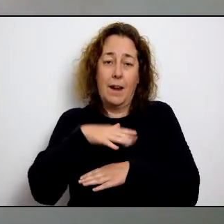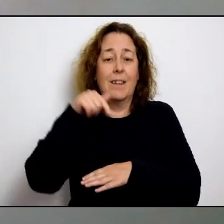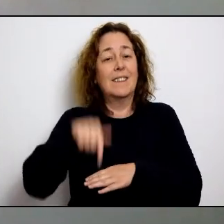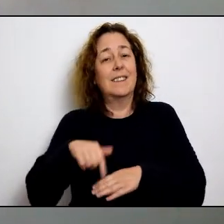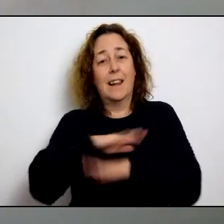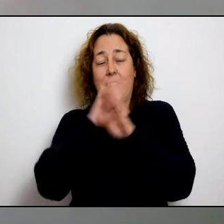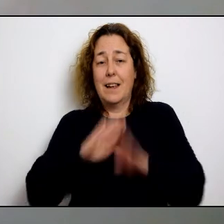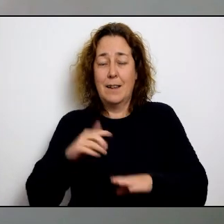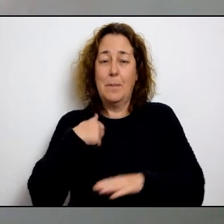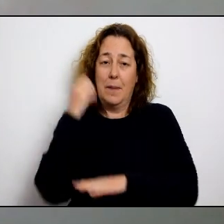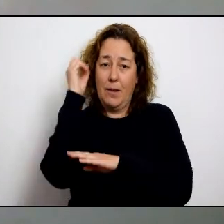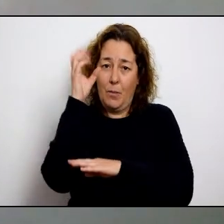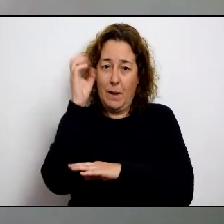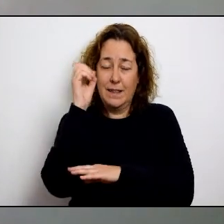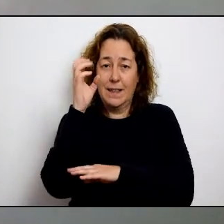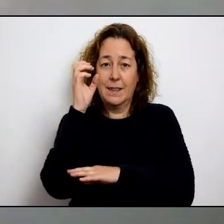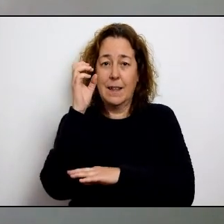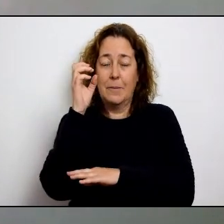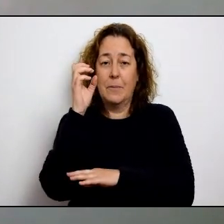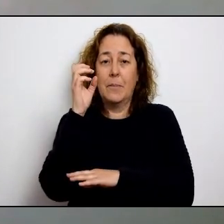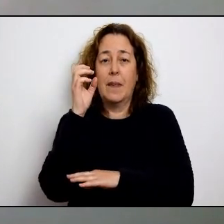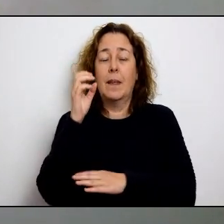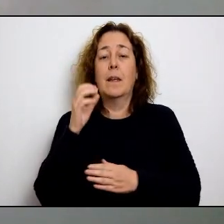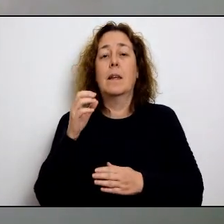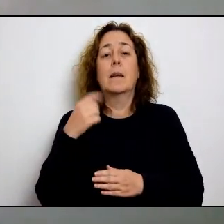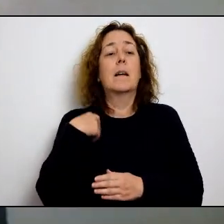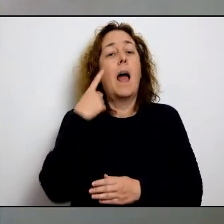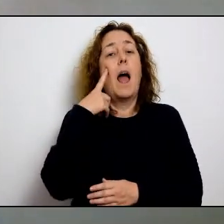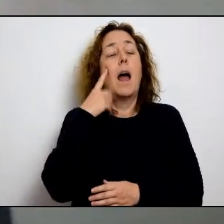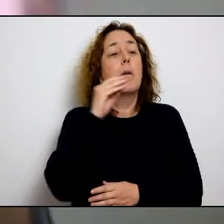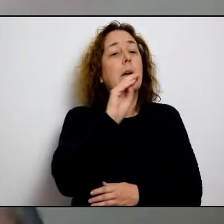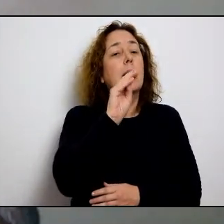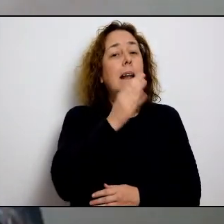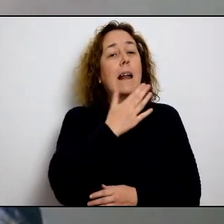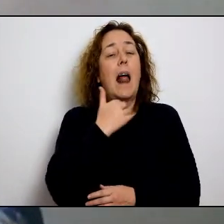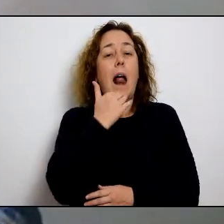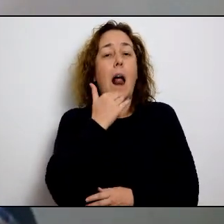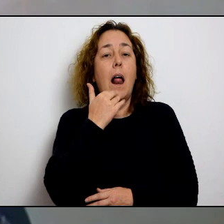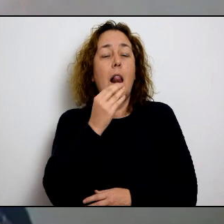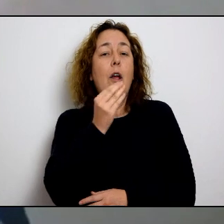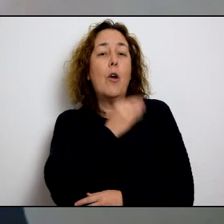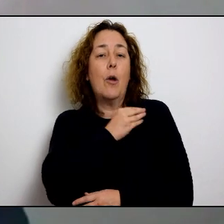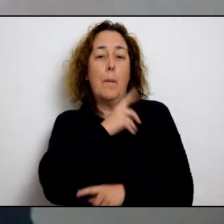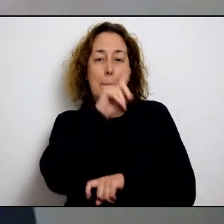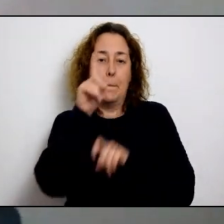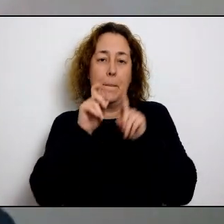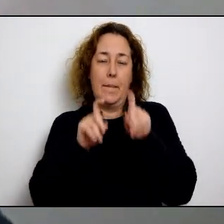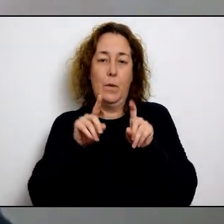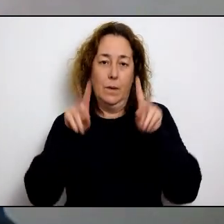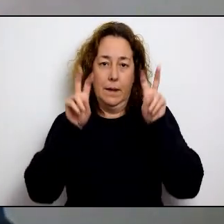ho puc fer extensiu a la mateixa posada a disposició en nom d'esnà s'ho govern valer amb això acabaria en principi la meva compareixença